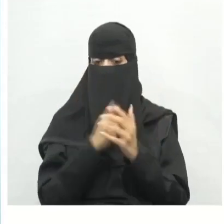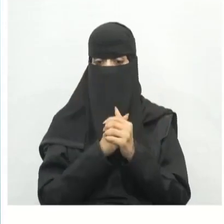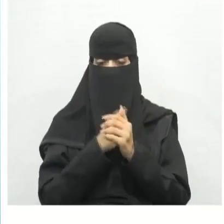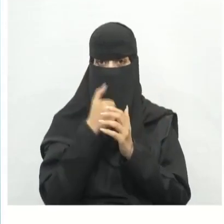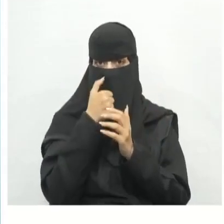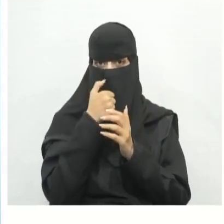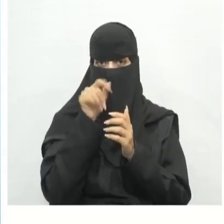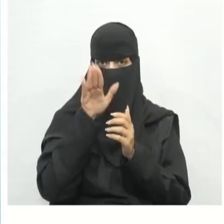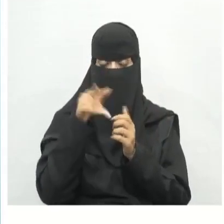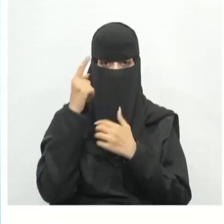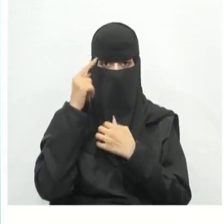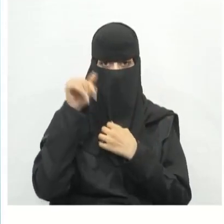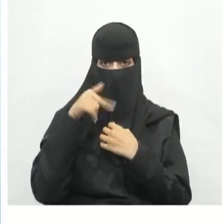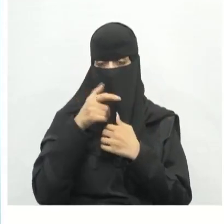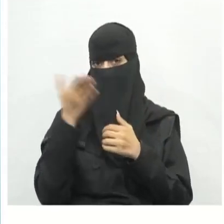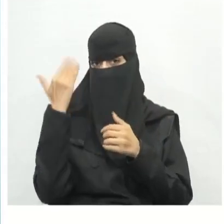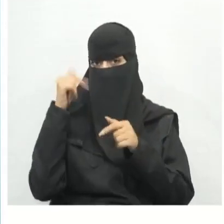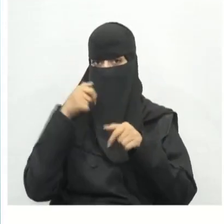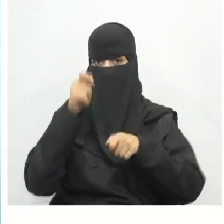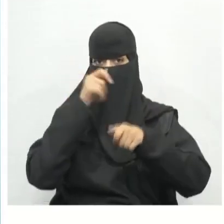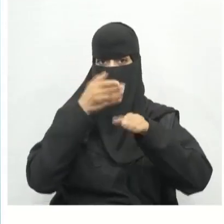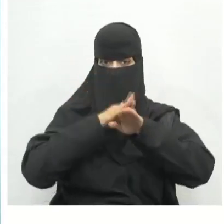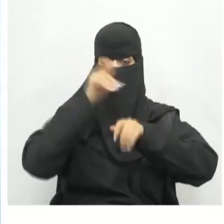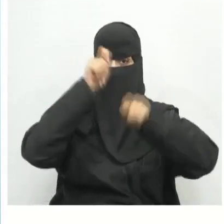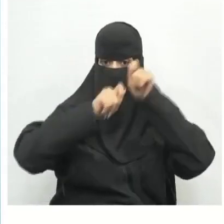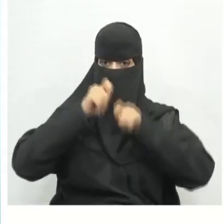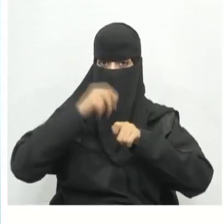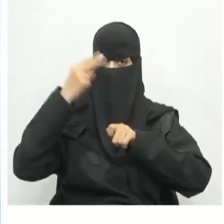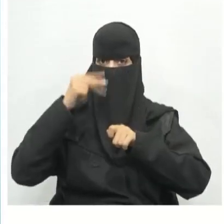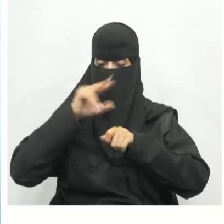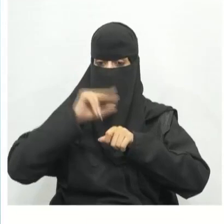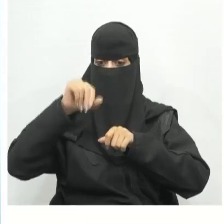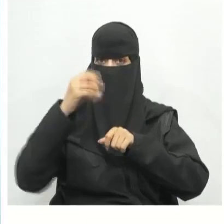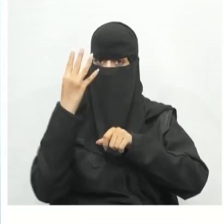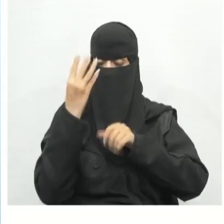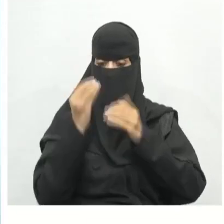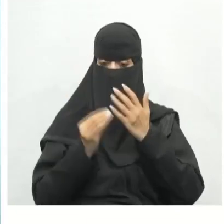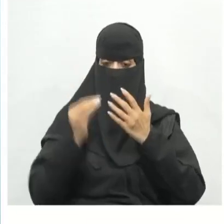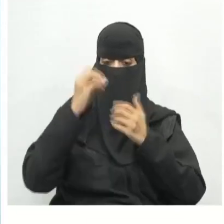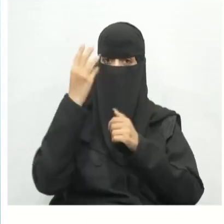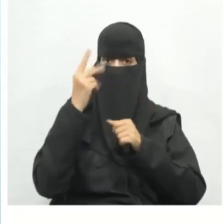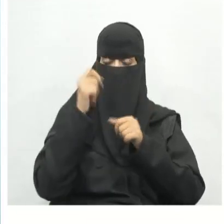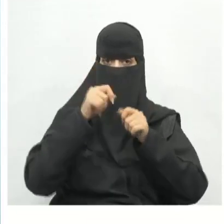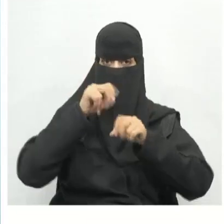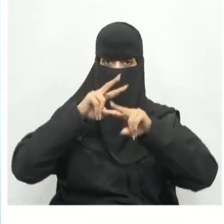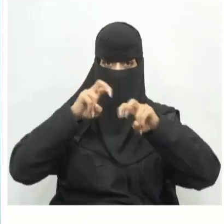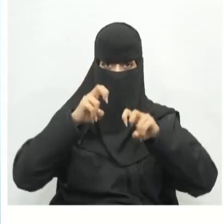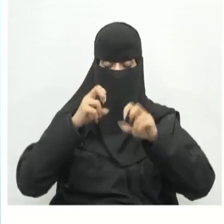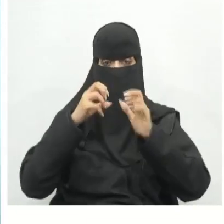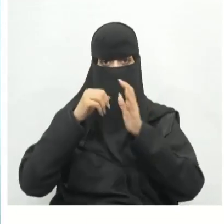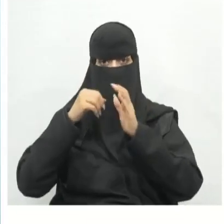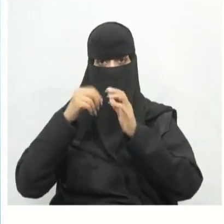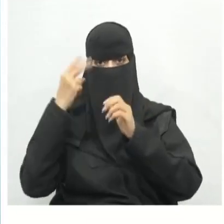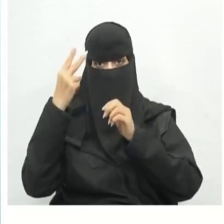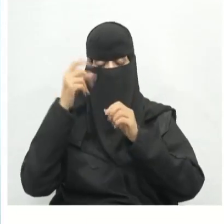تعرفنا في الدرس السابق على عملية التصميم حيث تتبع أربعة مراحل وهي البحث وإنشاء نموذج أولي